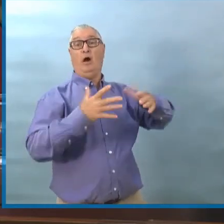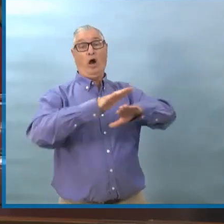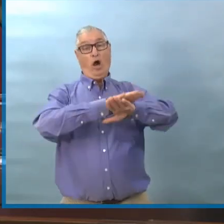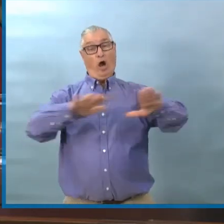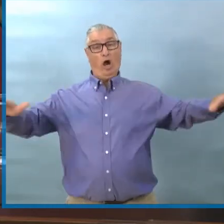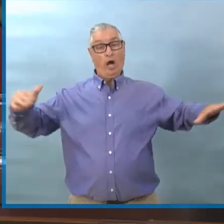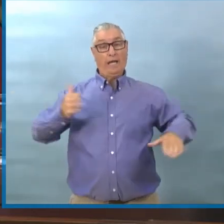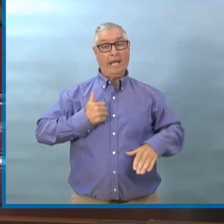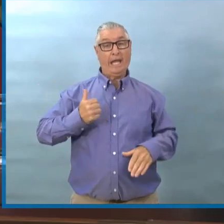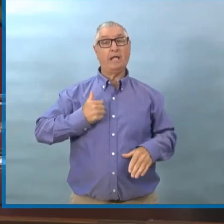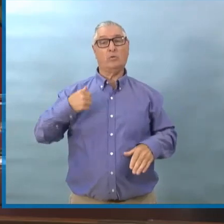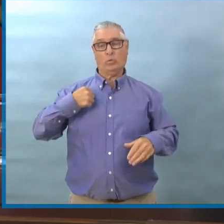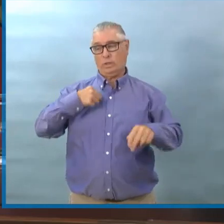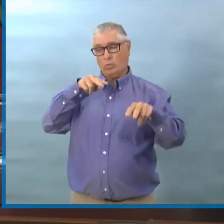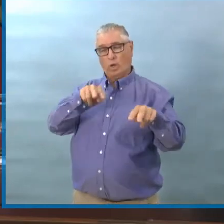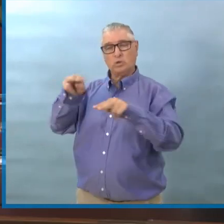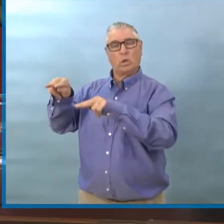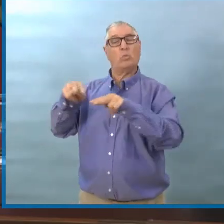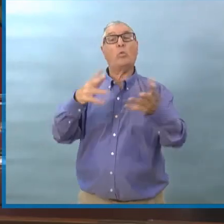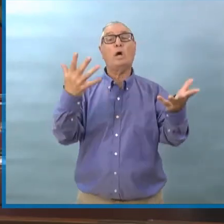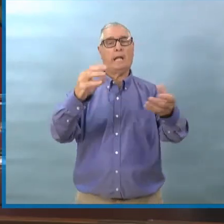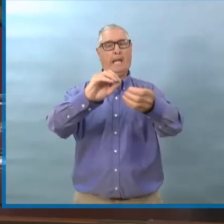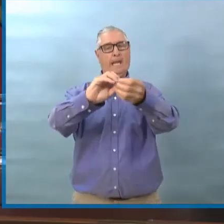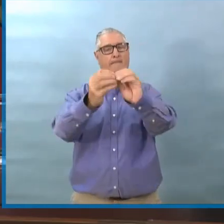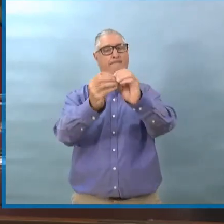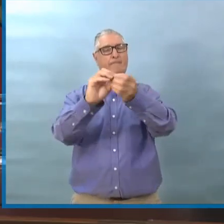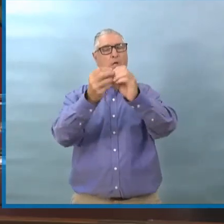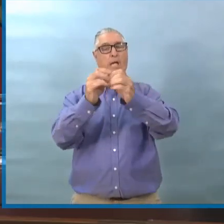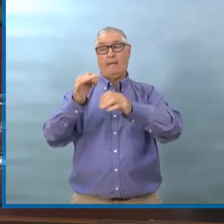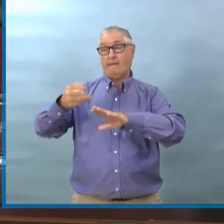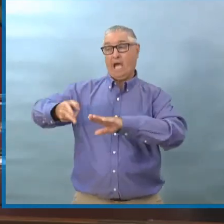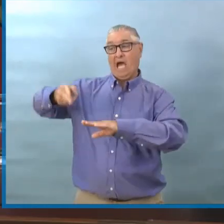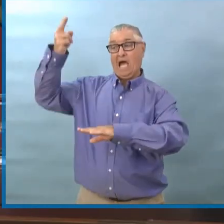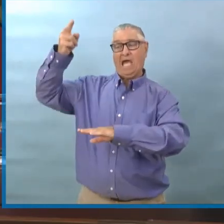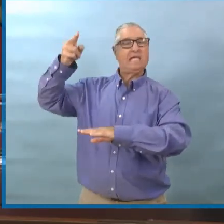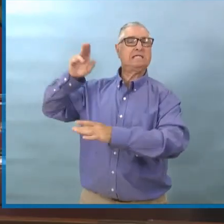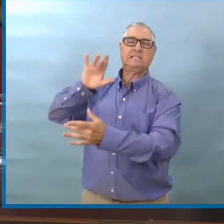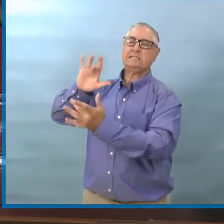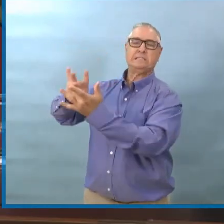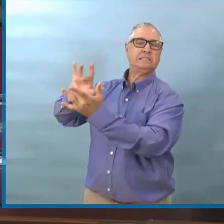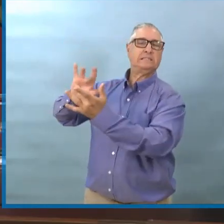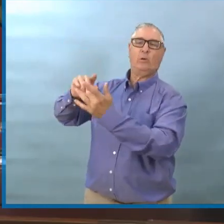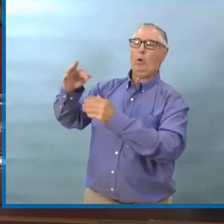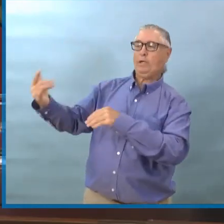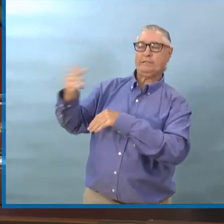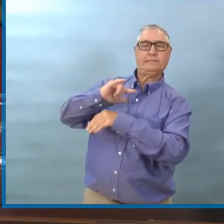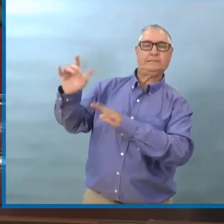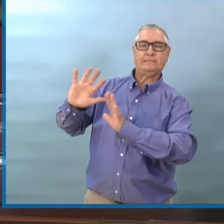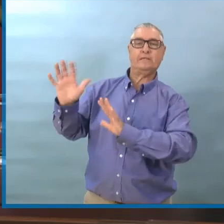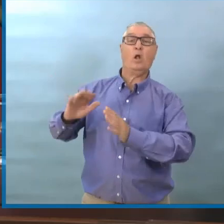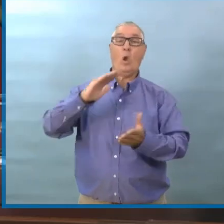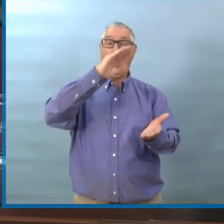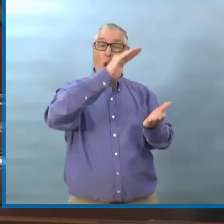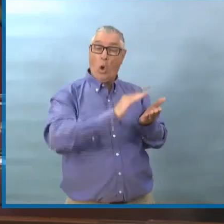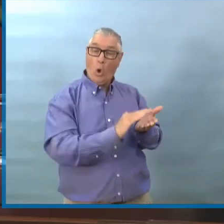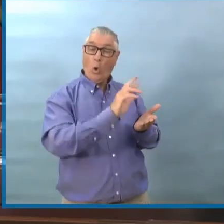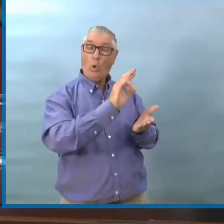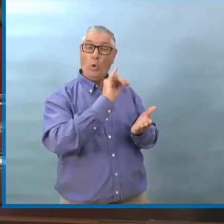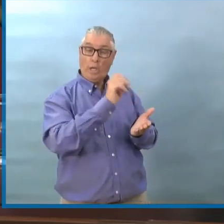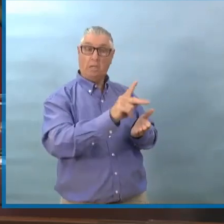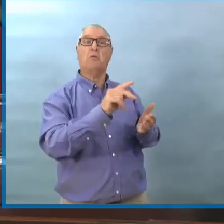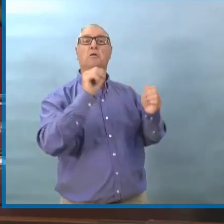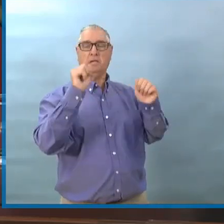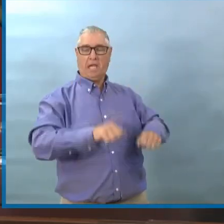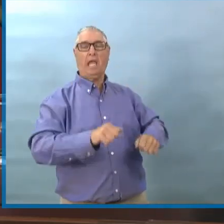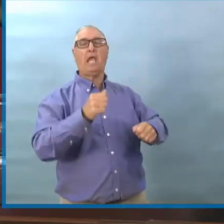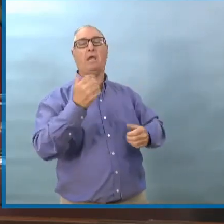Et on regarde le reste du Canada, tandis que ces nombres continuent de baisser. on va enlever les restrictions